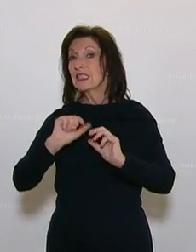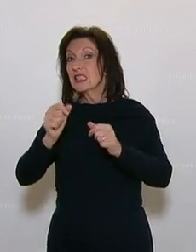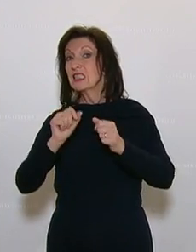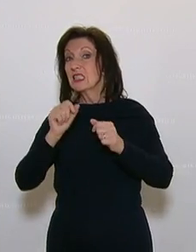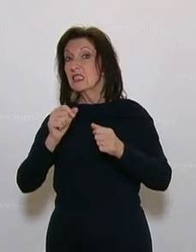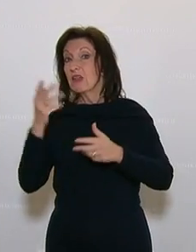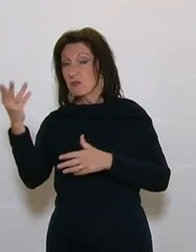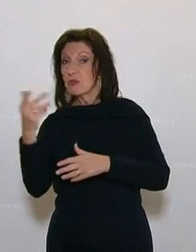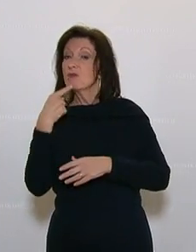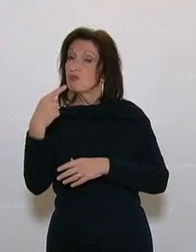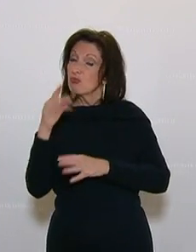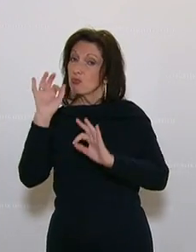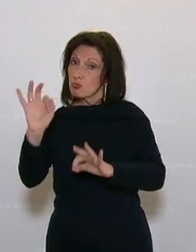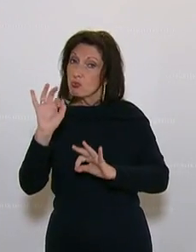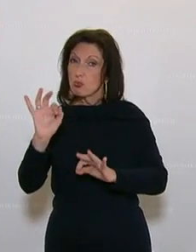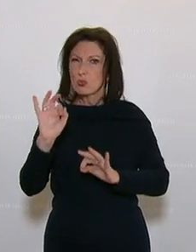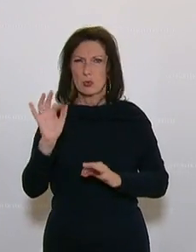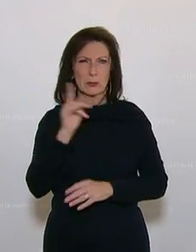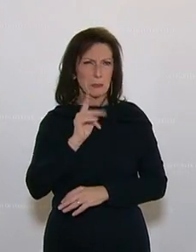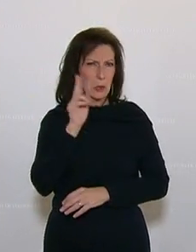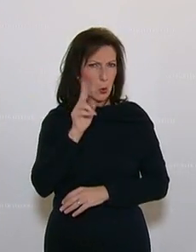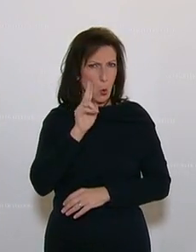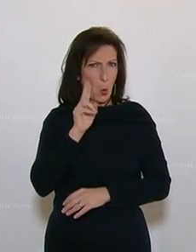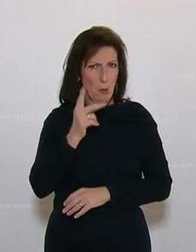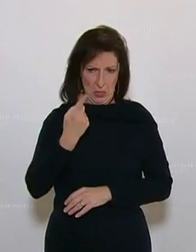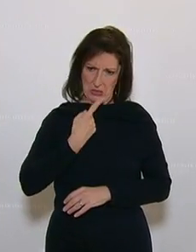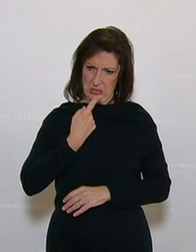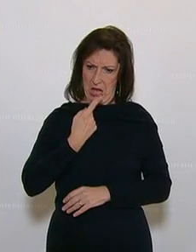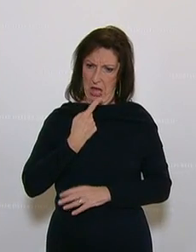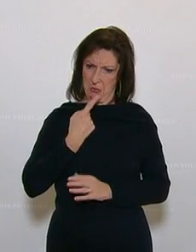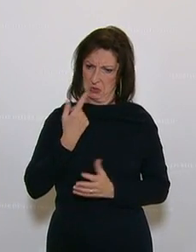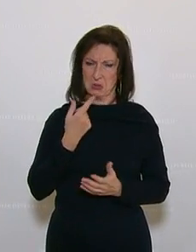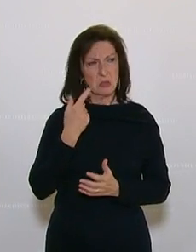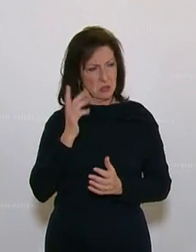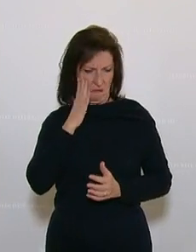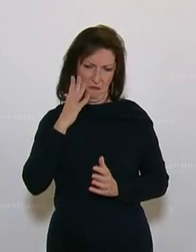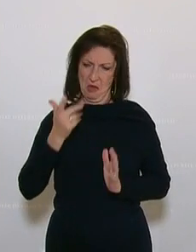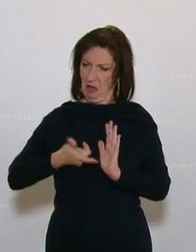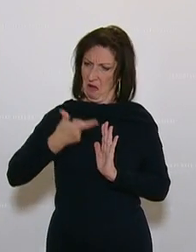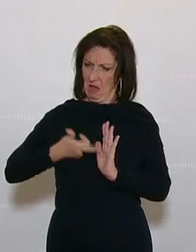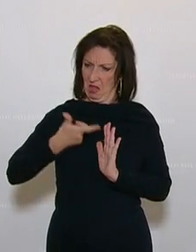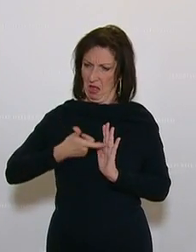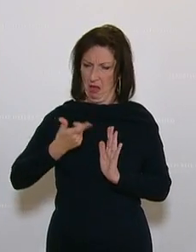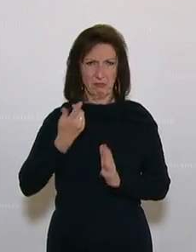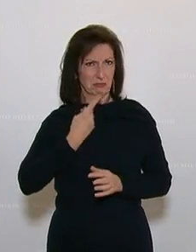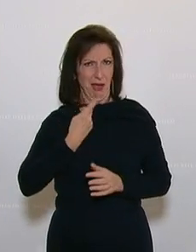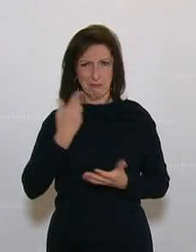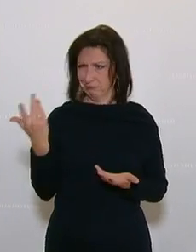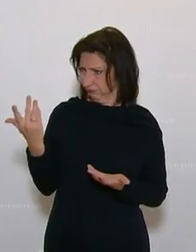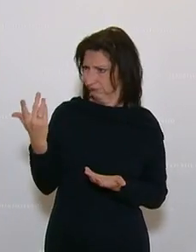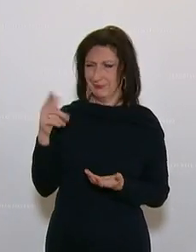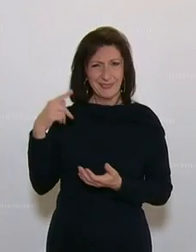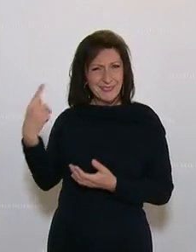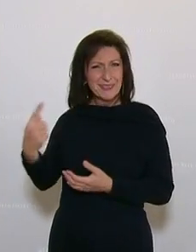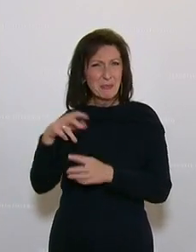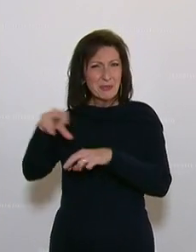eSports begrüßen, wenn wir es auch ein bisschen eigenartig halten, dass man sich selber zu etwas auffordert, wo man ja selber eigentlich in der Regierung ist und Sie, Herr Minister, das umsetzen